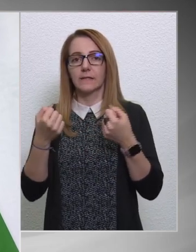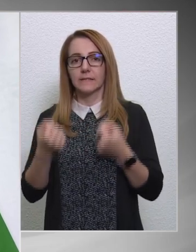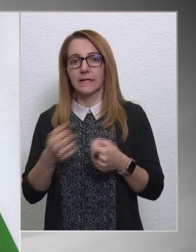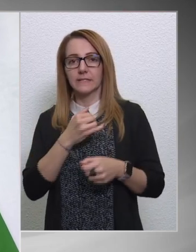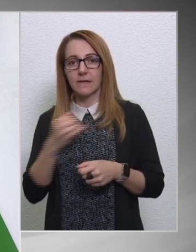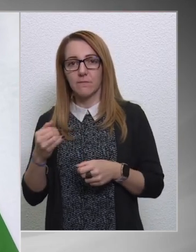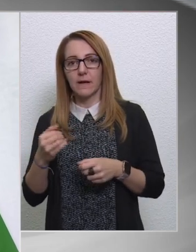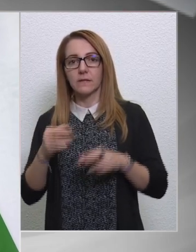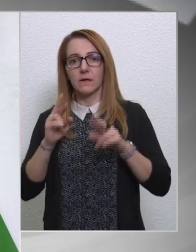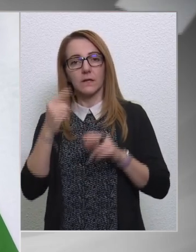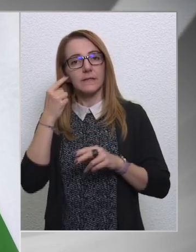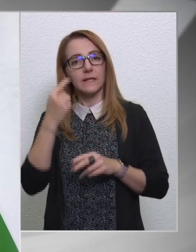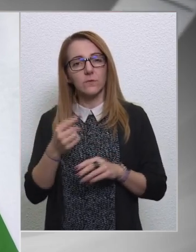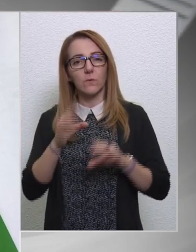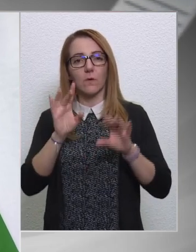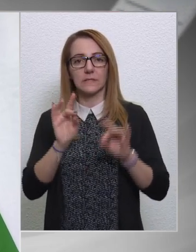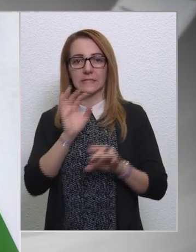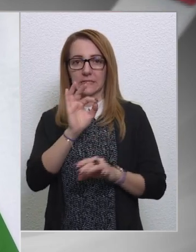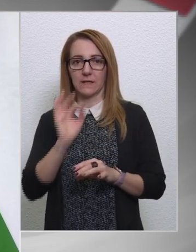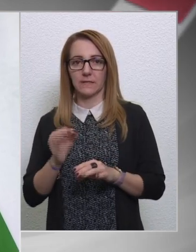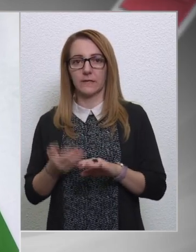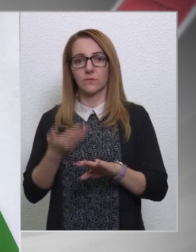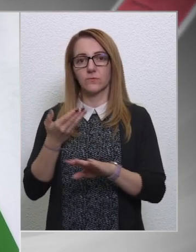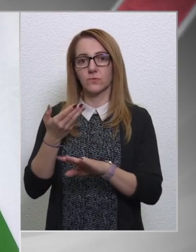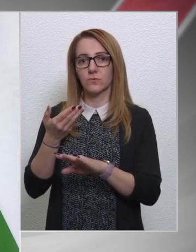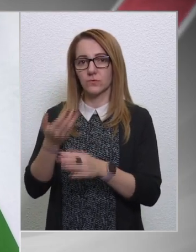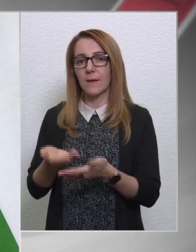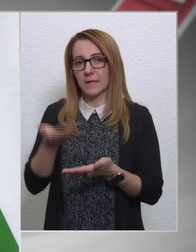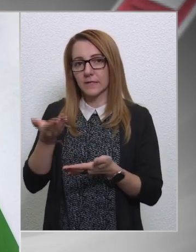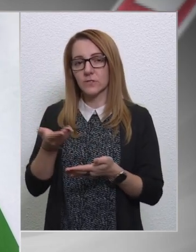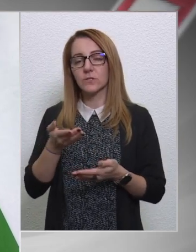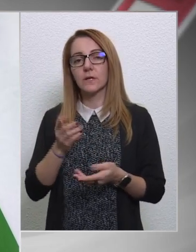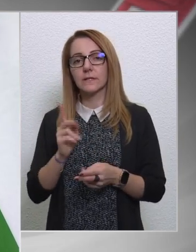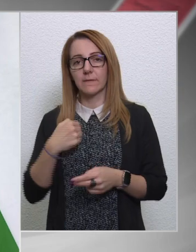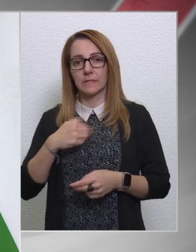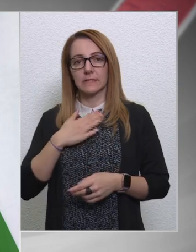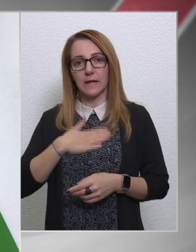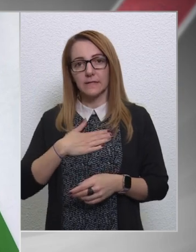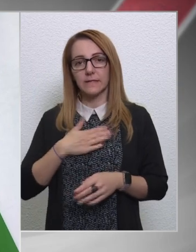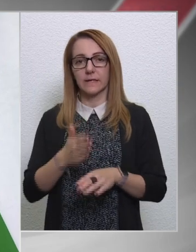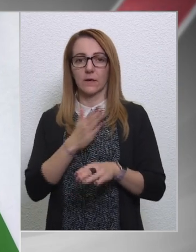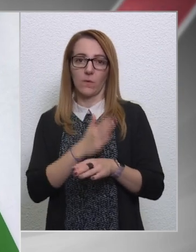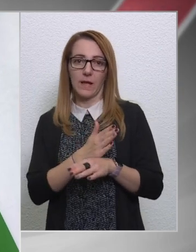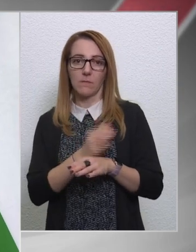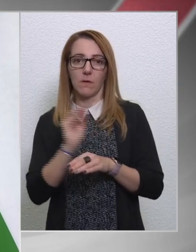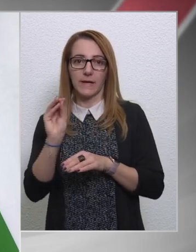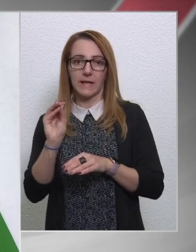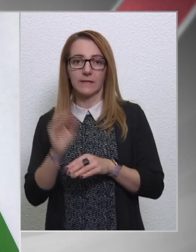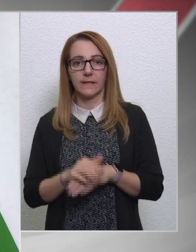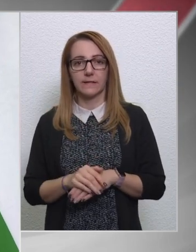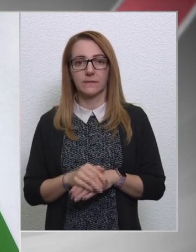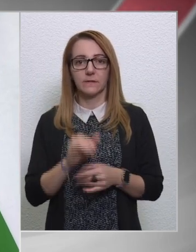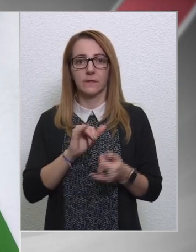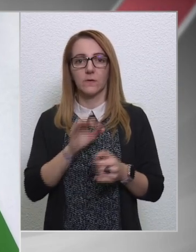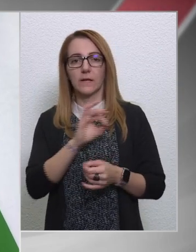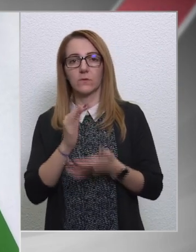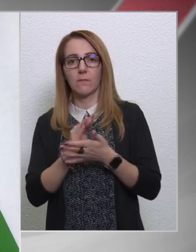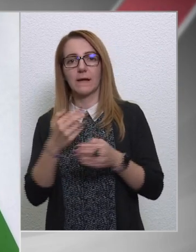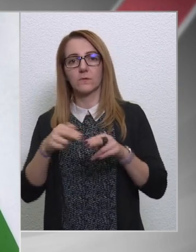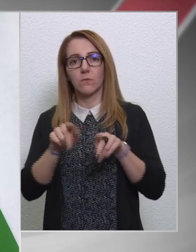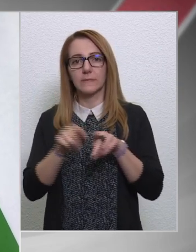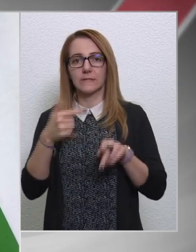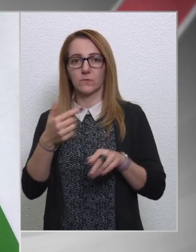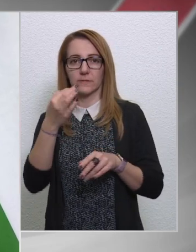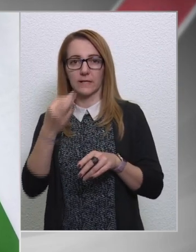a 10%-os emelés, de azt szeretnénk, hogy a korábban bejelentettek meg, megfelelően már januártól több mint 20%-kal tudnánk a pedagúsok bérét emelni.